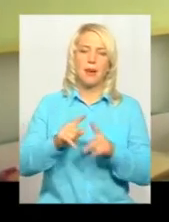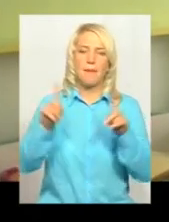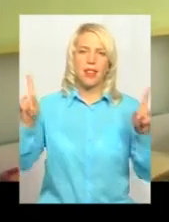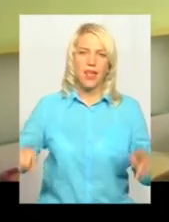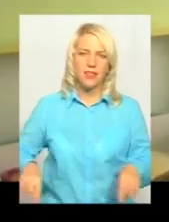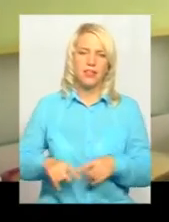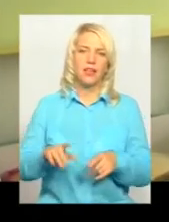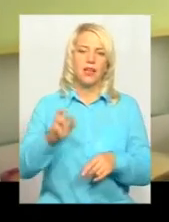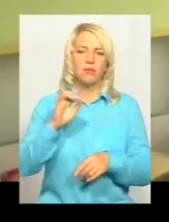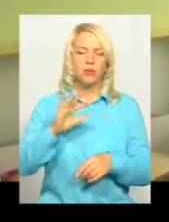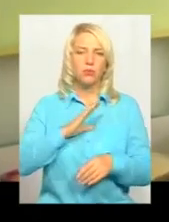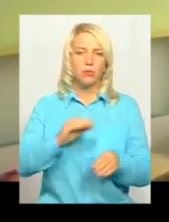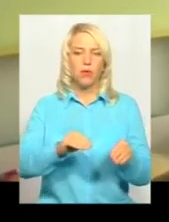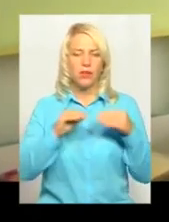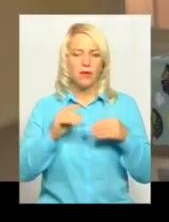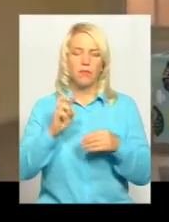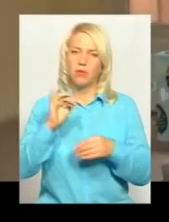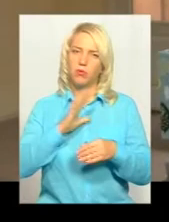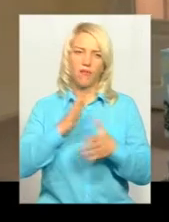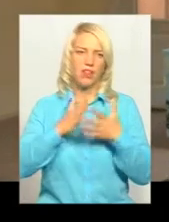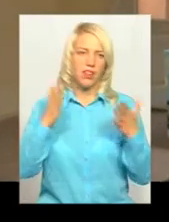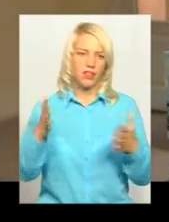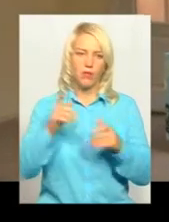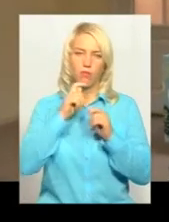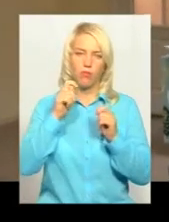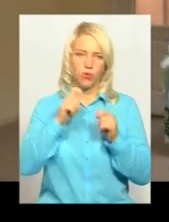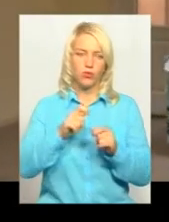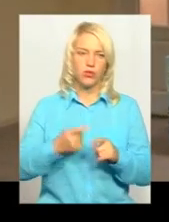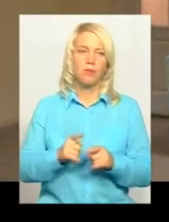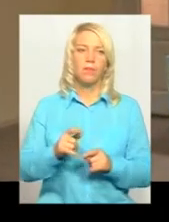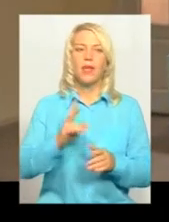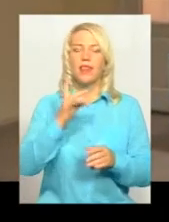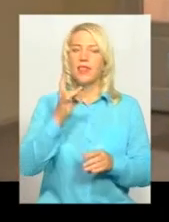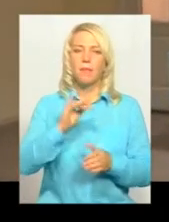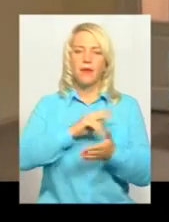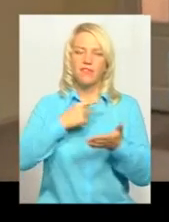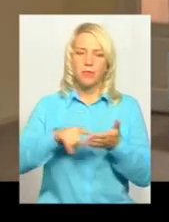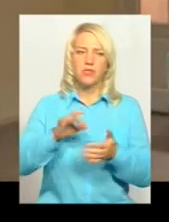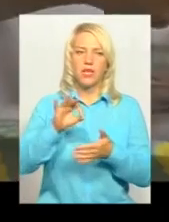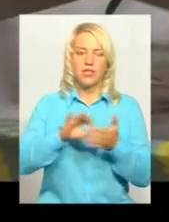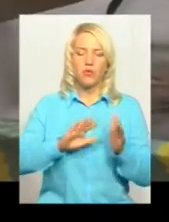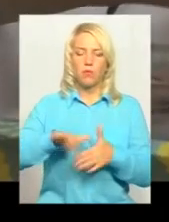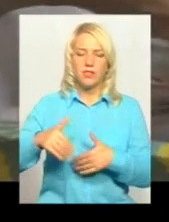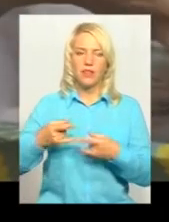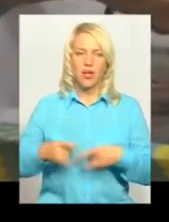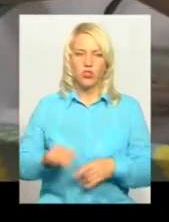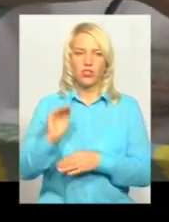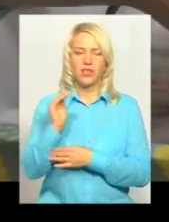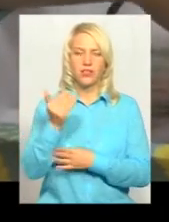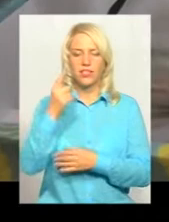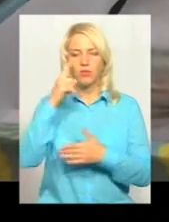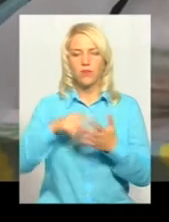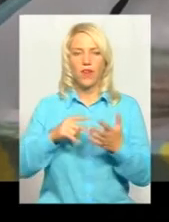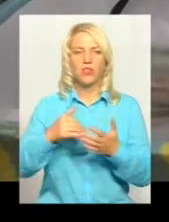були б дуже великим бонусом. Не при виписці, а одразу після народження дитини сподівалася отримати бейбі-бокс молода мама